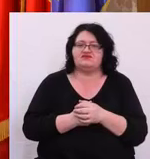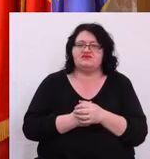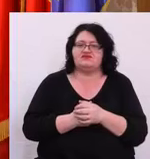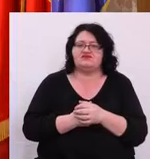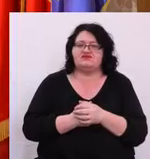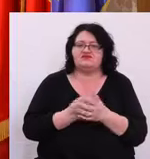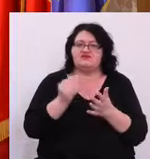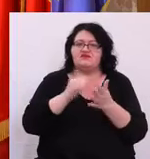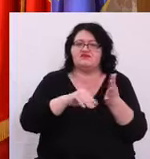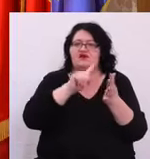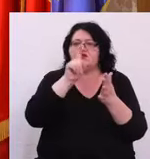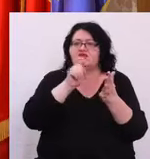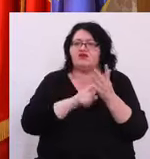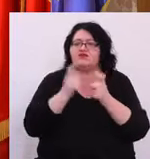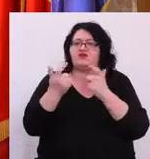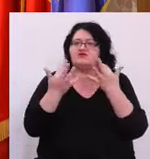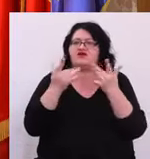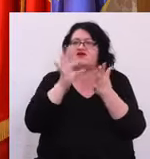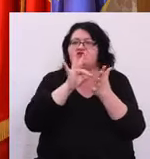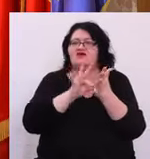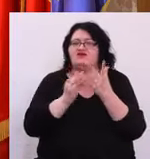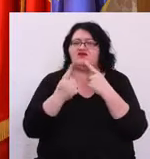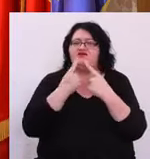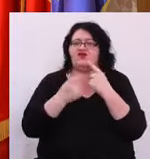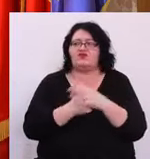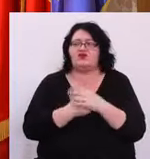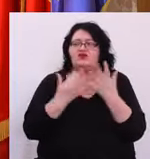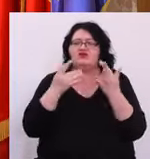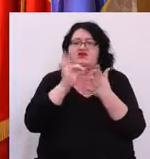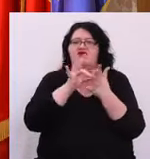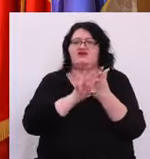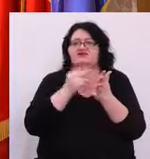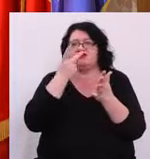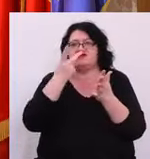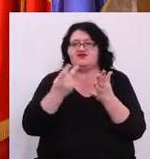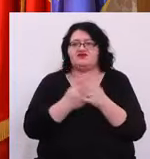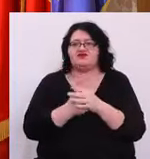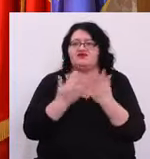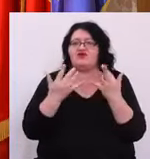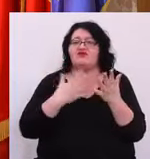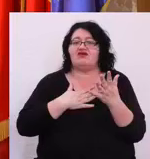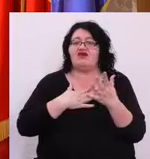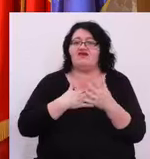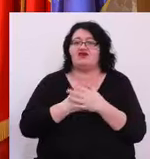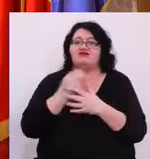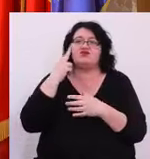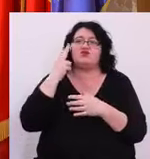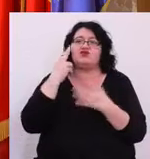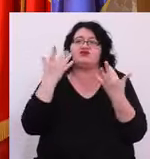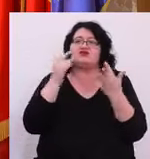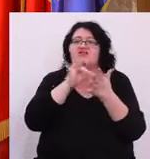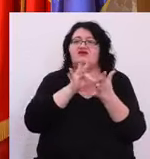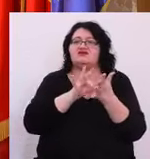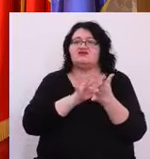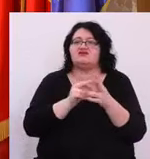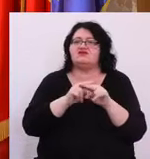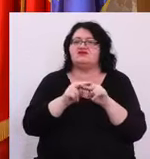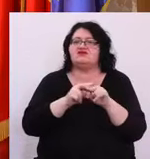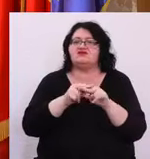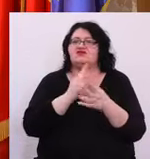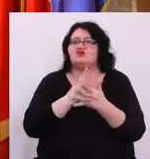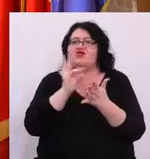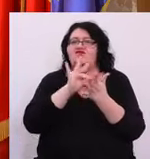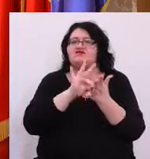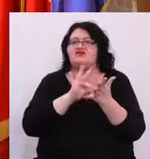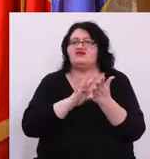Mai am eu o întrebare, despre câte liste e vorba? Câte liste ați văzut sau despre câte liste aveți cunoștință? Sau cum au